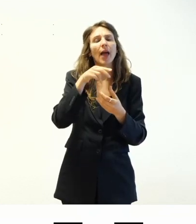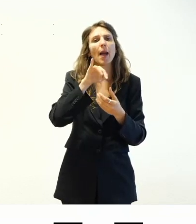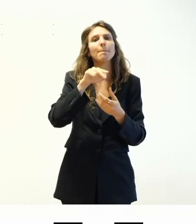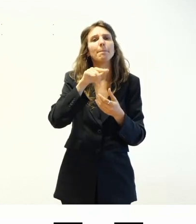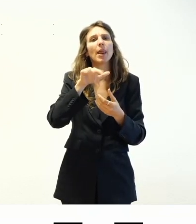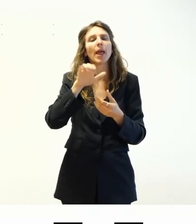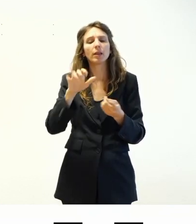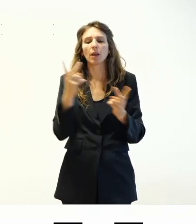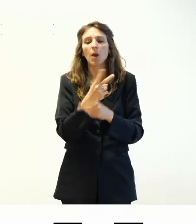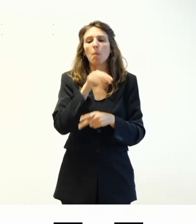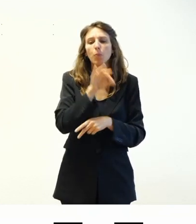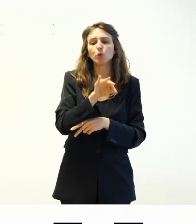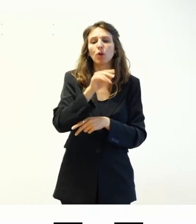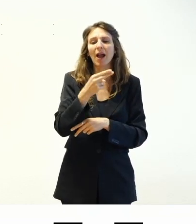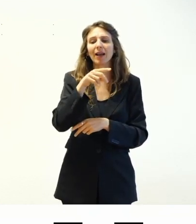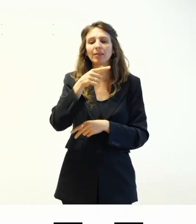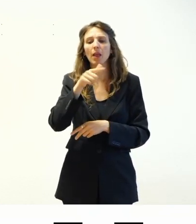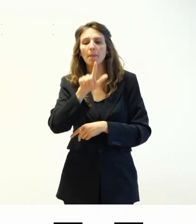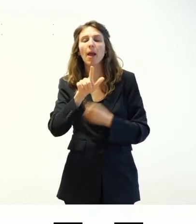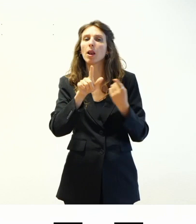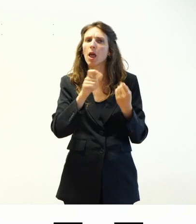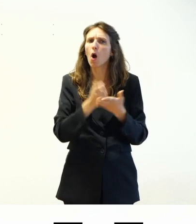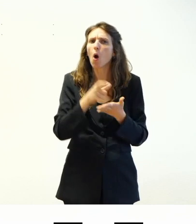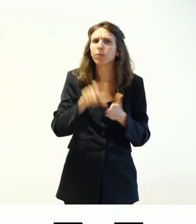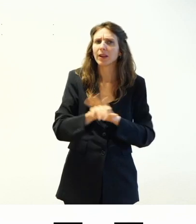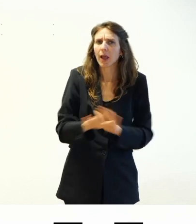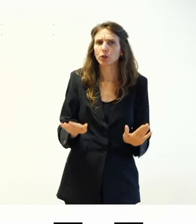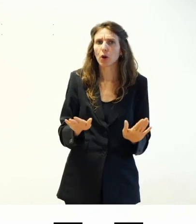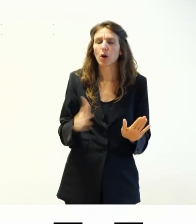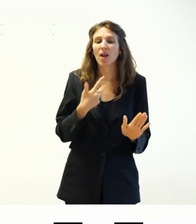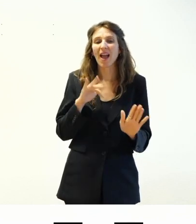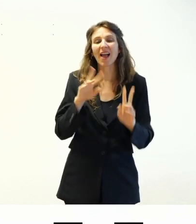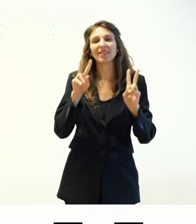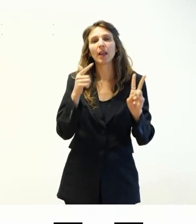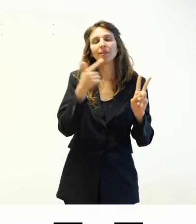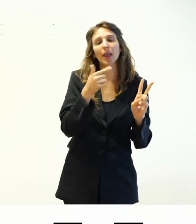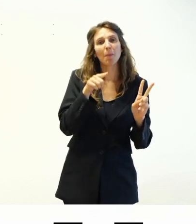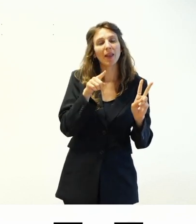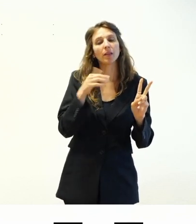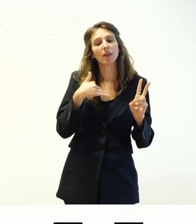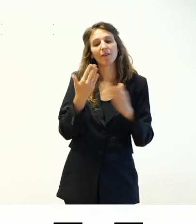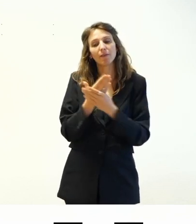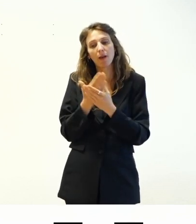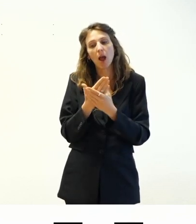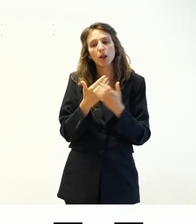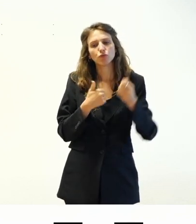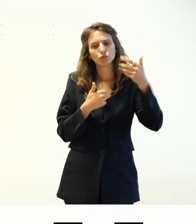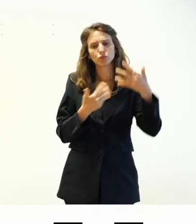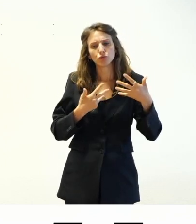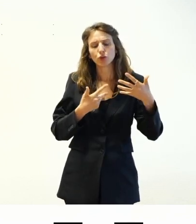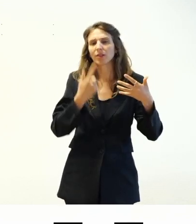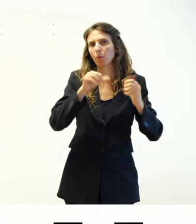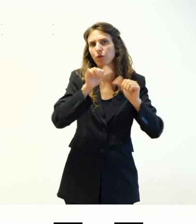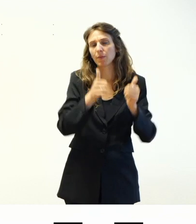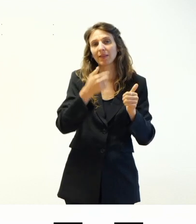.html è obbligatorio e poi ho tutti gli altri template file corrispondenti sempre in formato